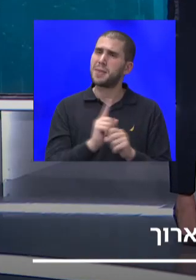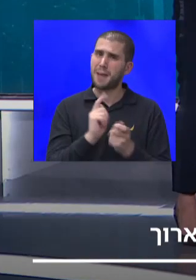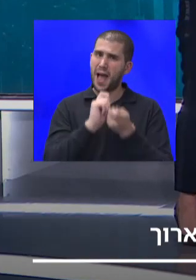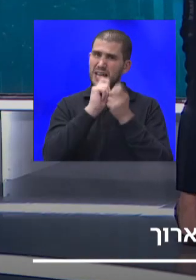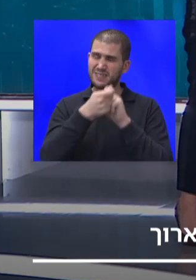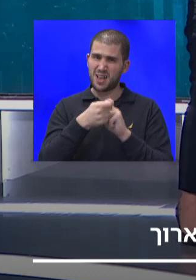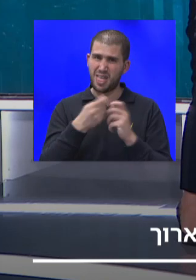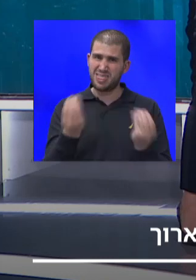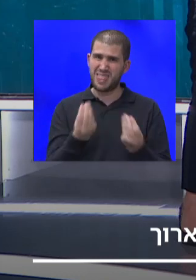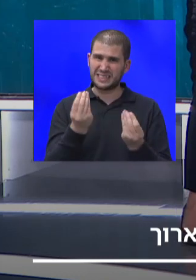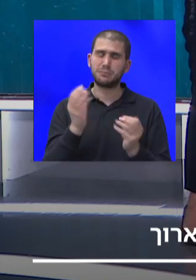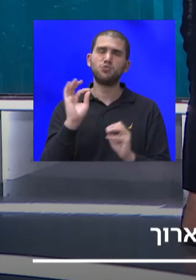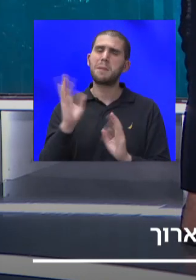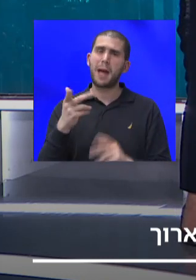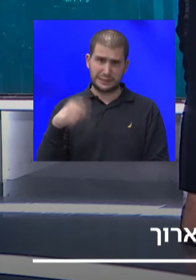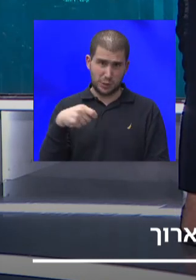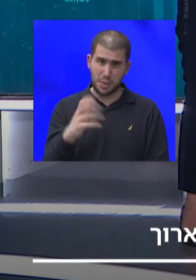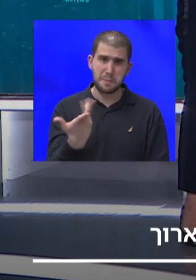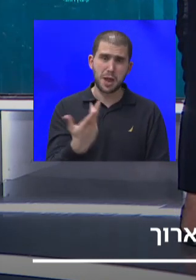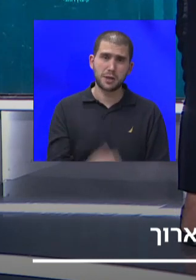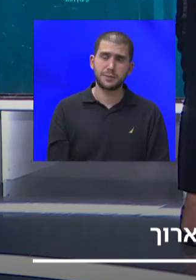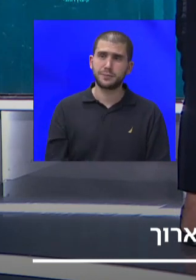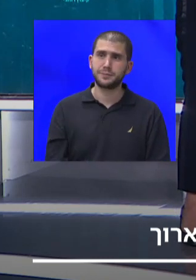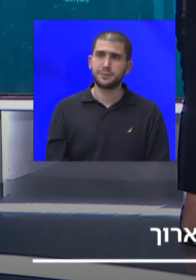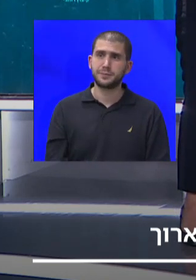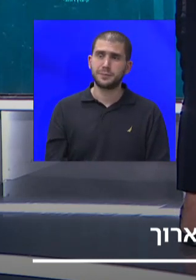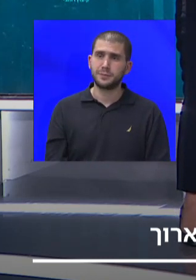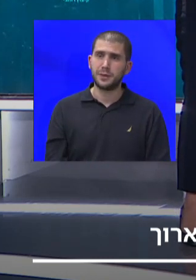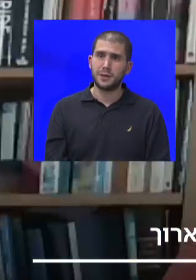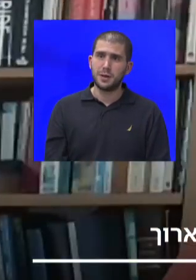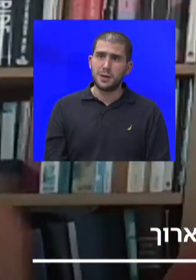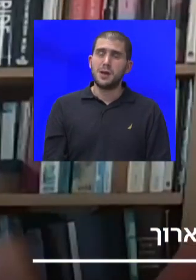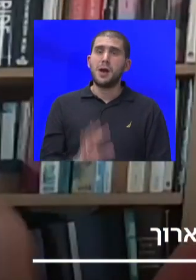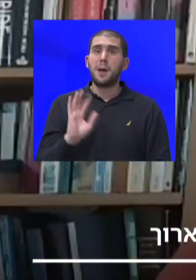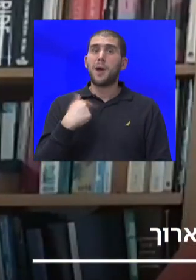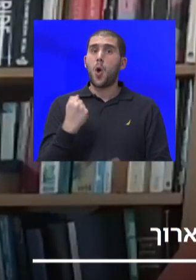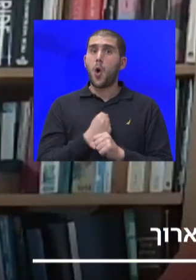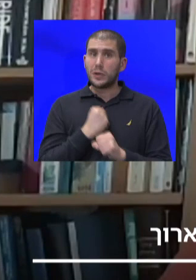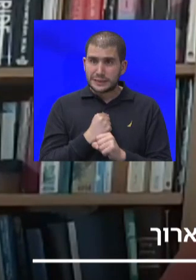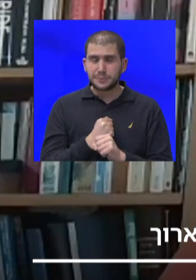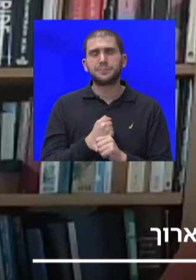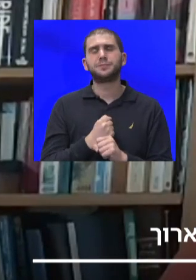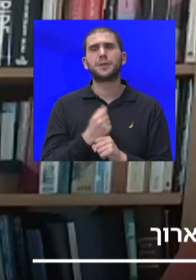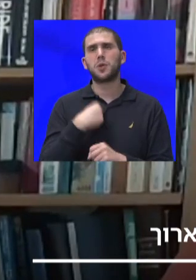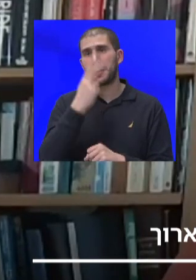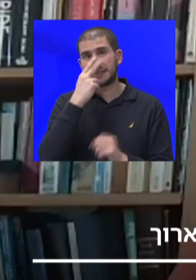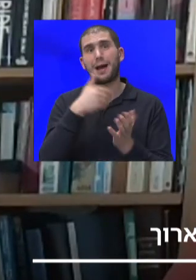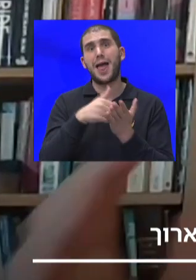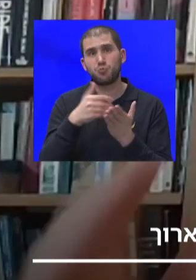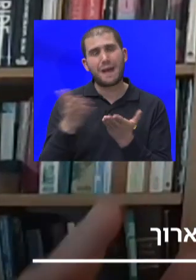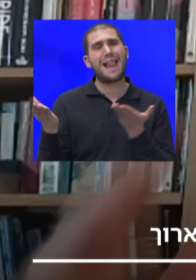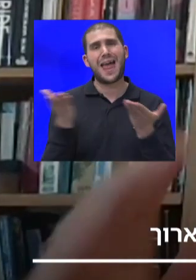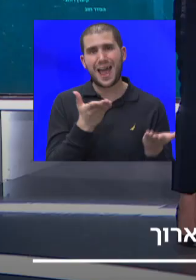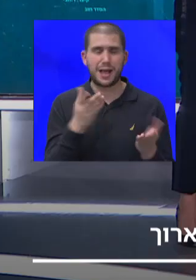לאיזה כיוון אתם הולכים? מה שאנחנו עושים, אנחנו מנסים להמשיך ולהריח כמו שאנחנו אוהבים,